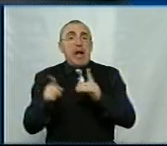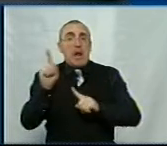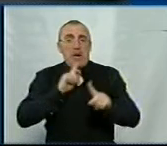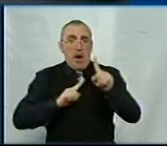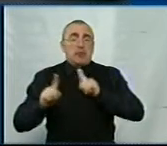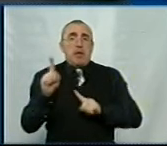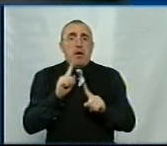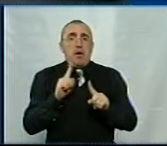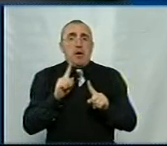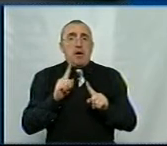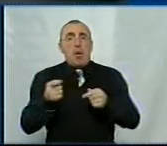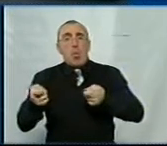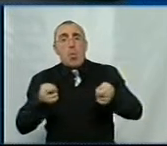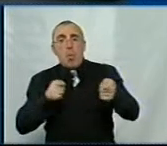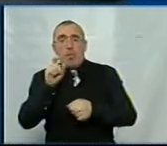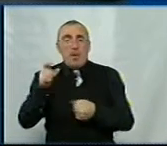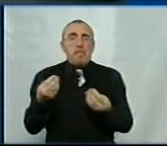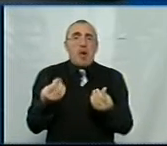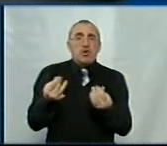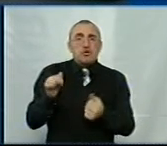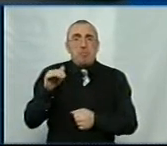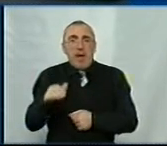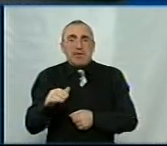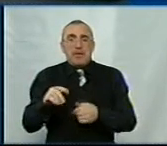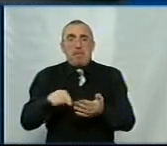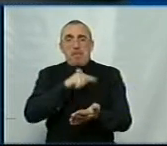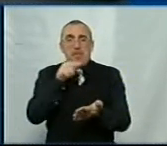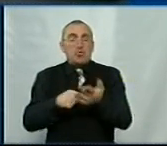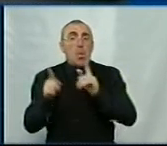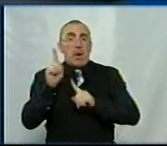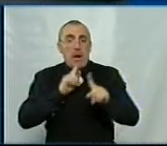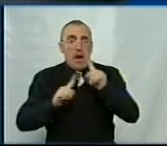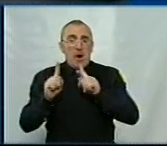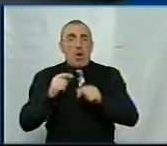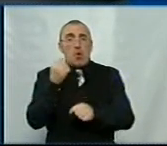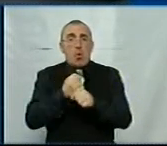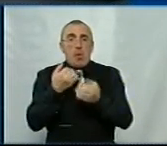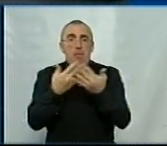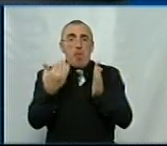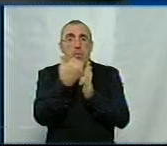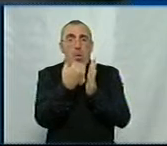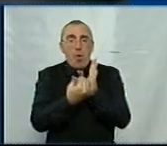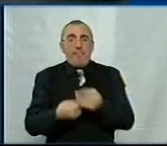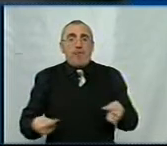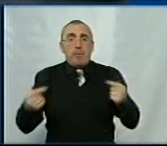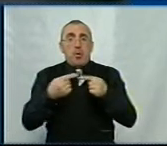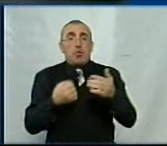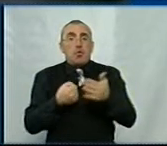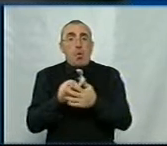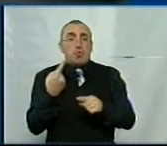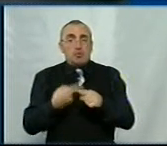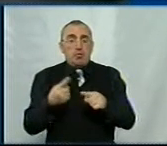управлінці, менеджмент міської ради і розробка всіх програм, відповідно до цього,